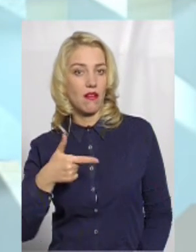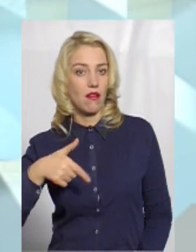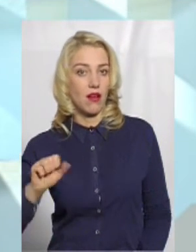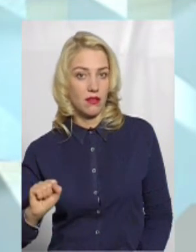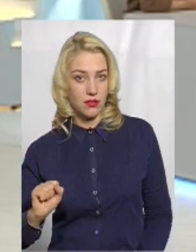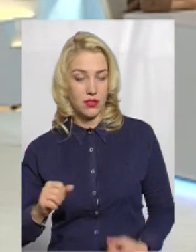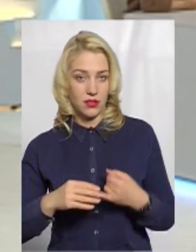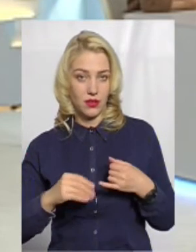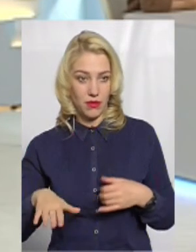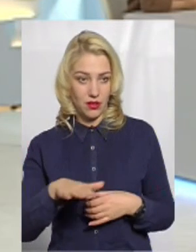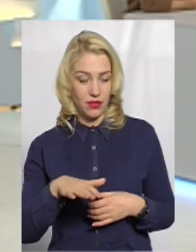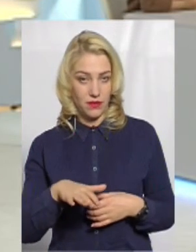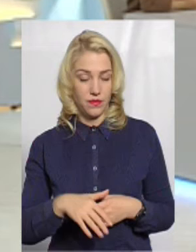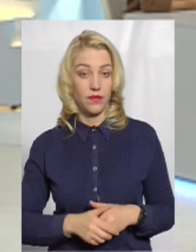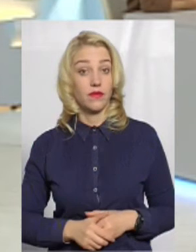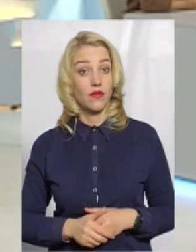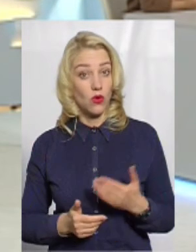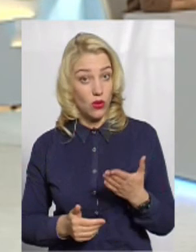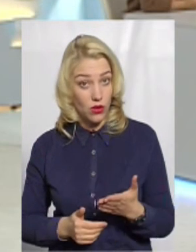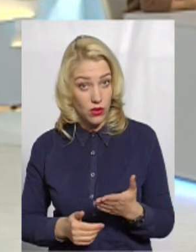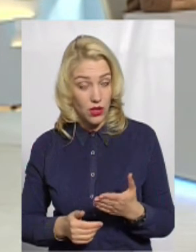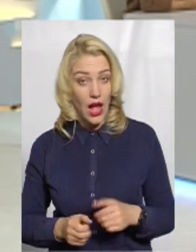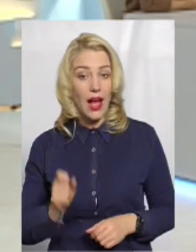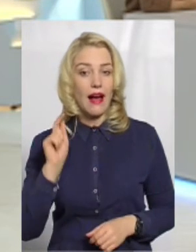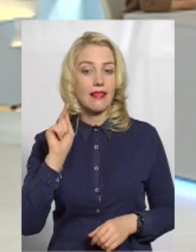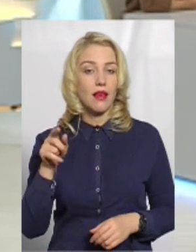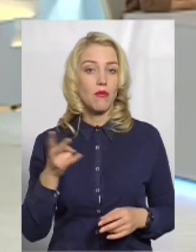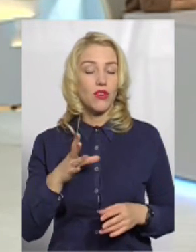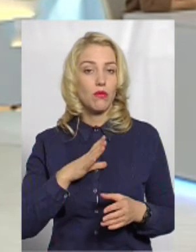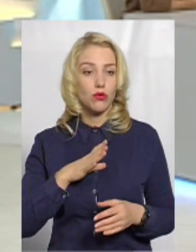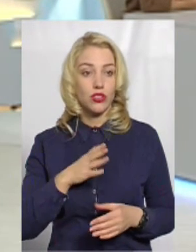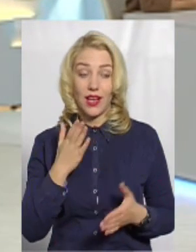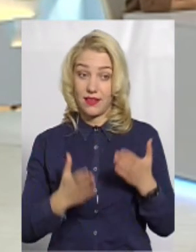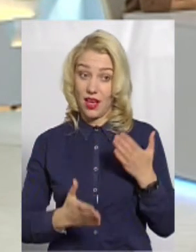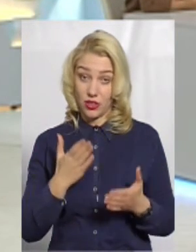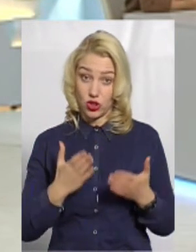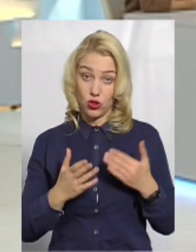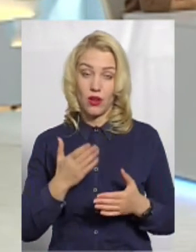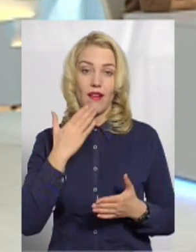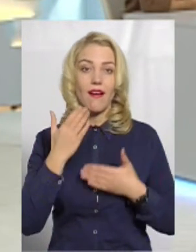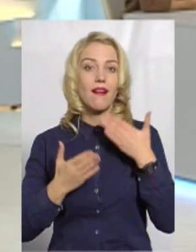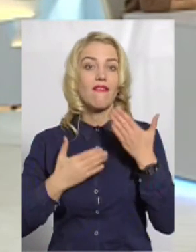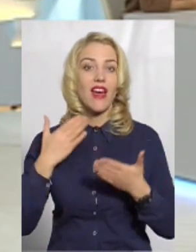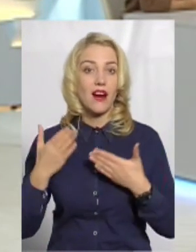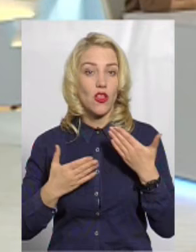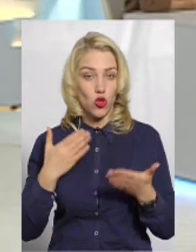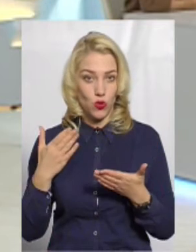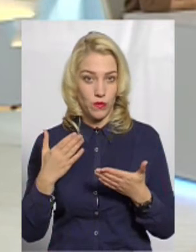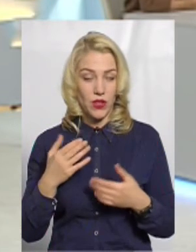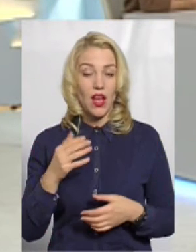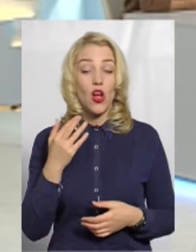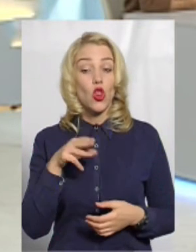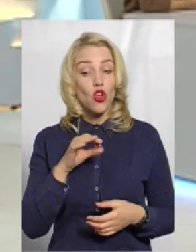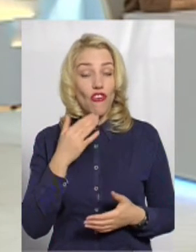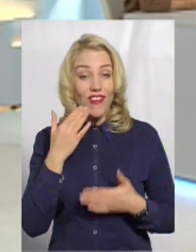гектарів, так далі. А там повинно бути, якщо б референдум, то в